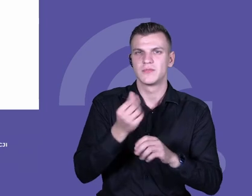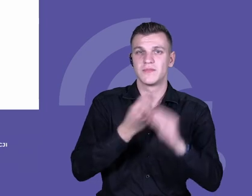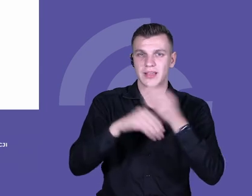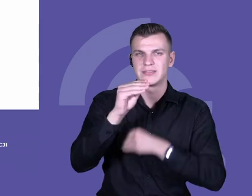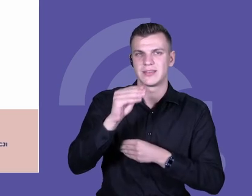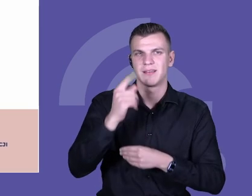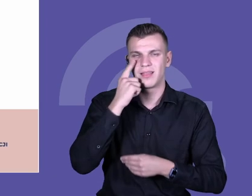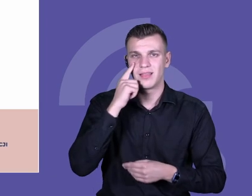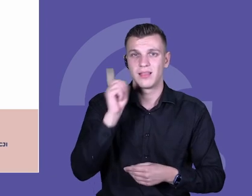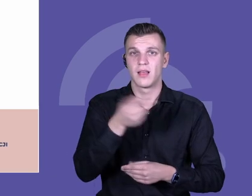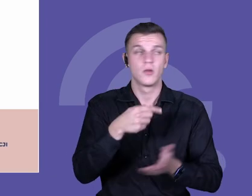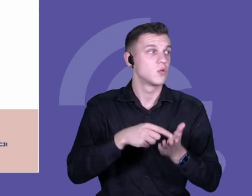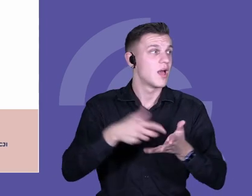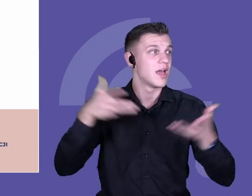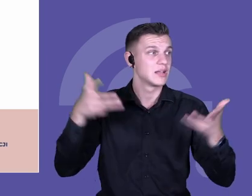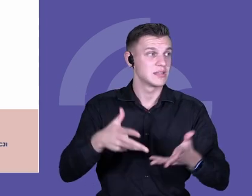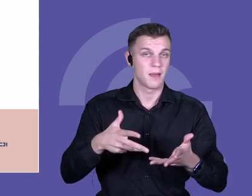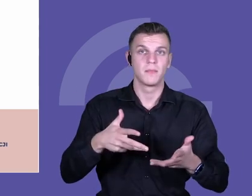są wystarczające same w sobie.